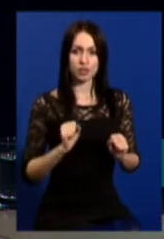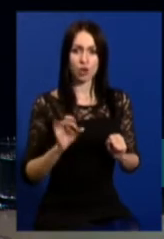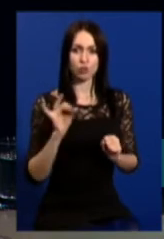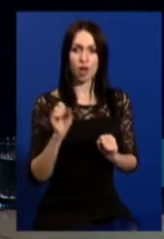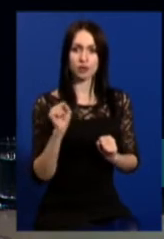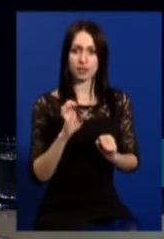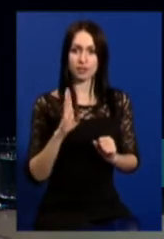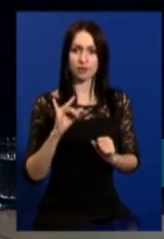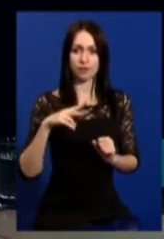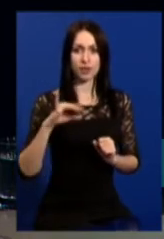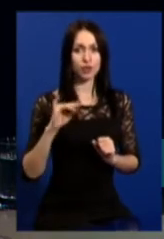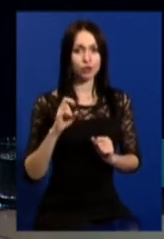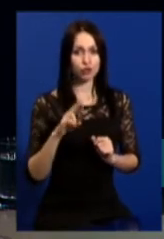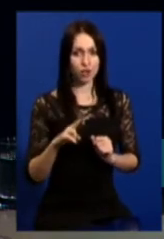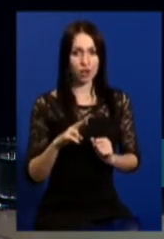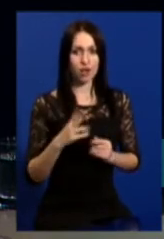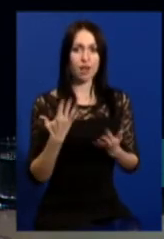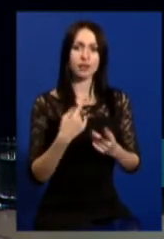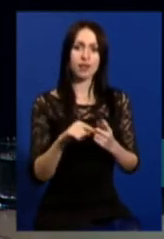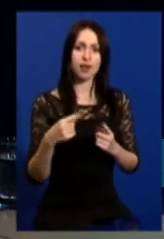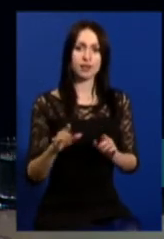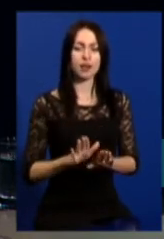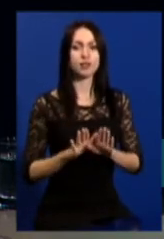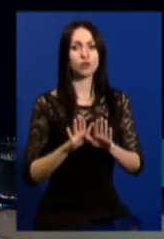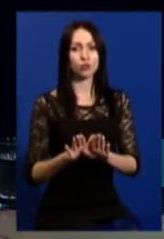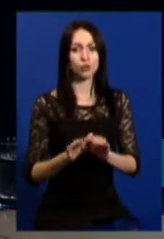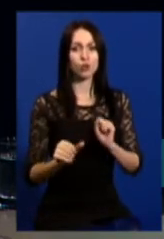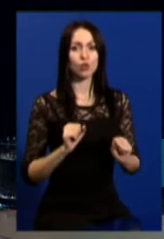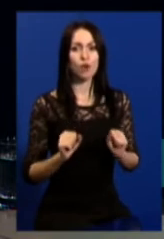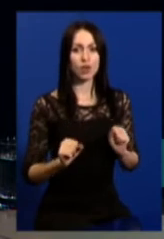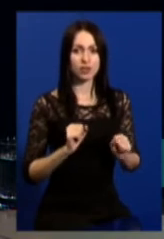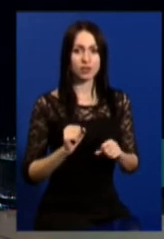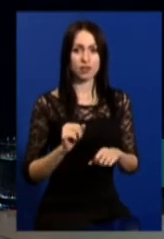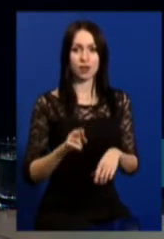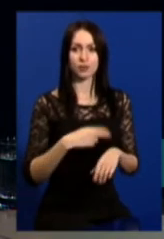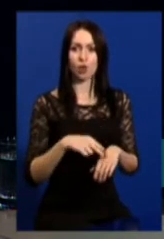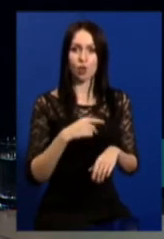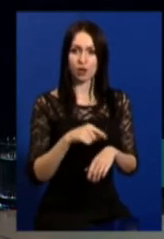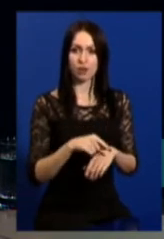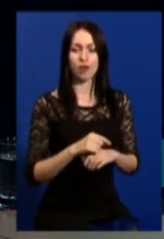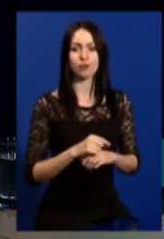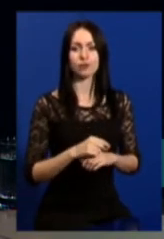Юлія Олександровна Світлічна. Деякі заступники, керівники правоохоронних органів,